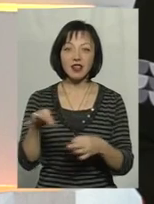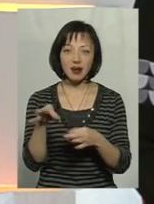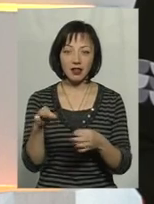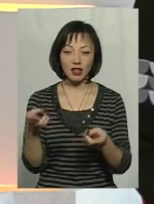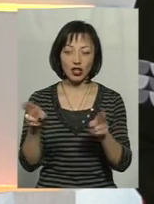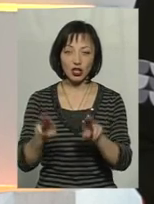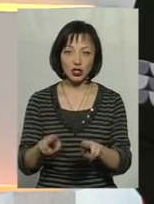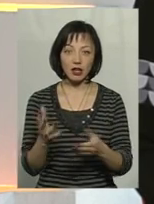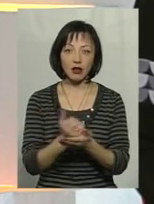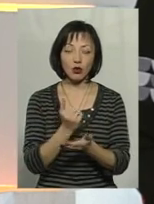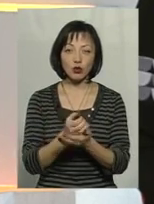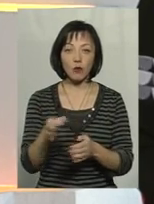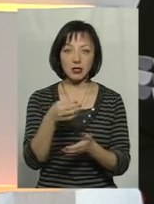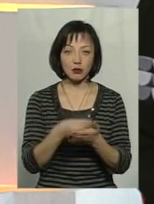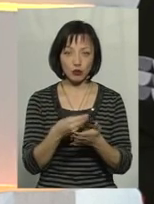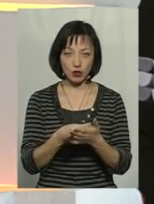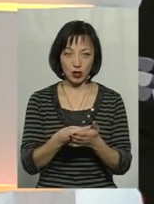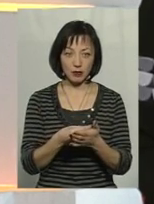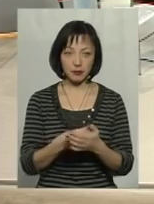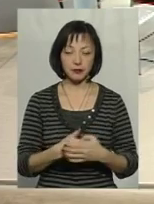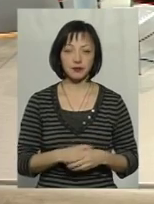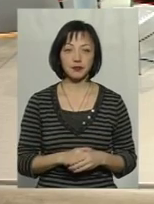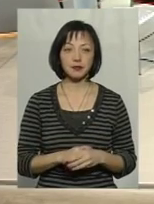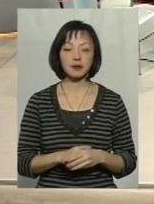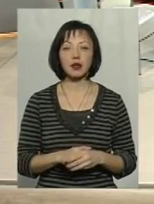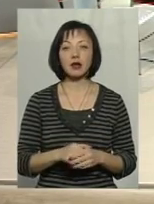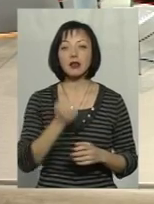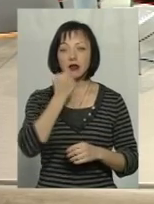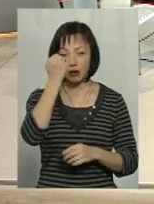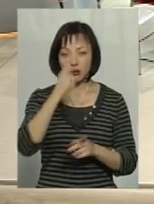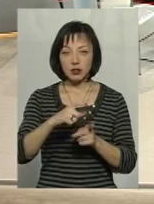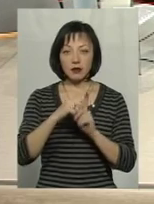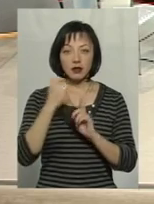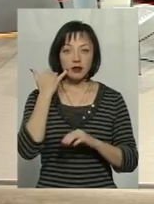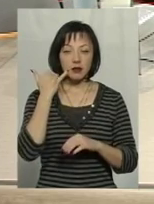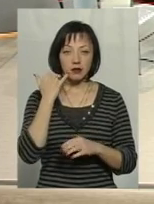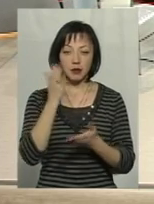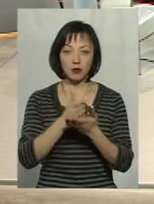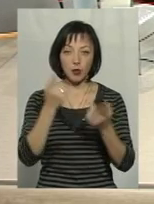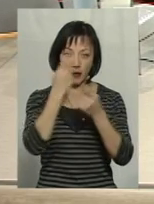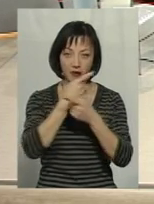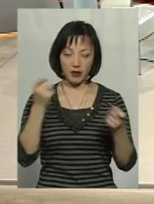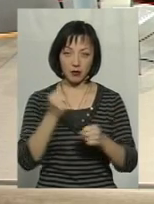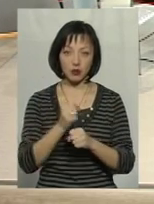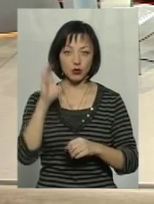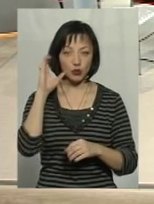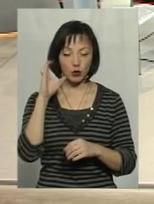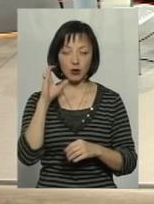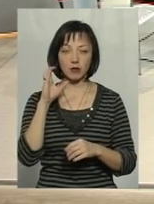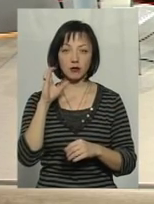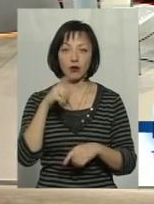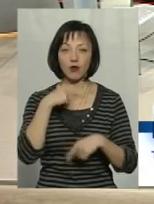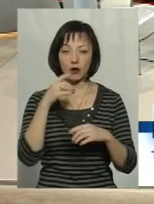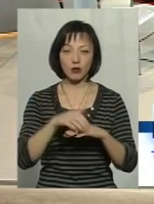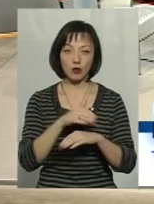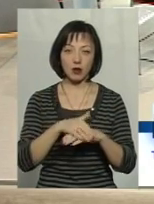надходжень, які буде отримувати обласний бюджет. Дякую за відповідь 61-90-60. Працюємо для вас, слухаємо глядача.